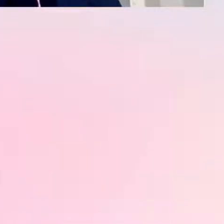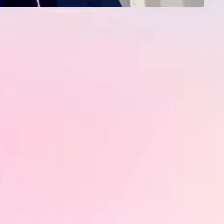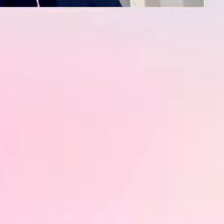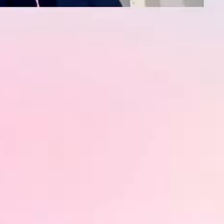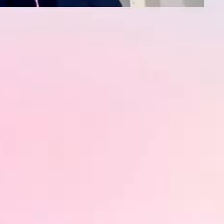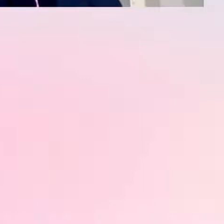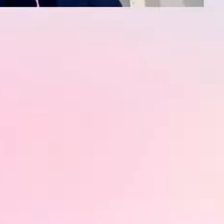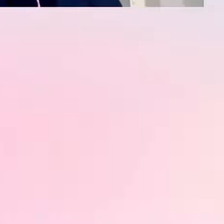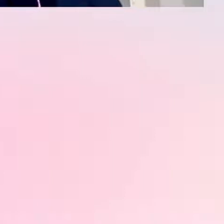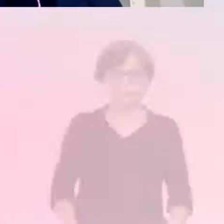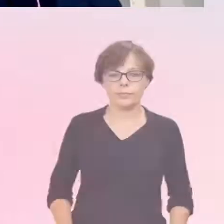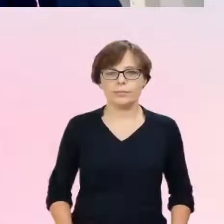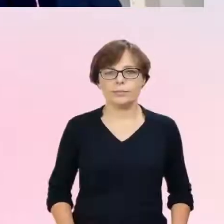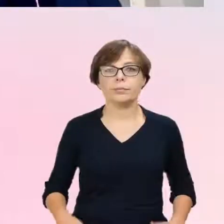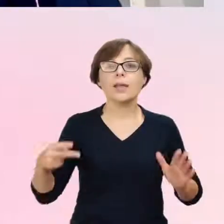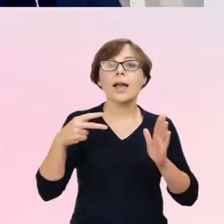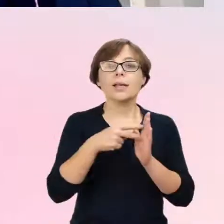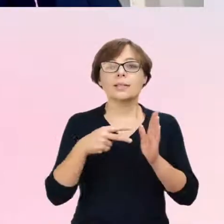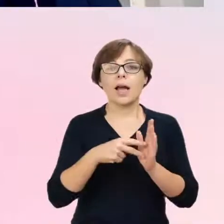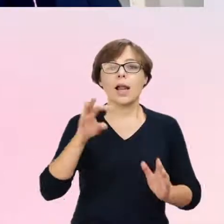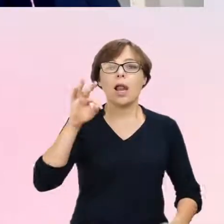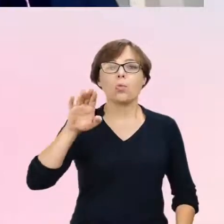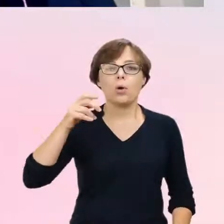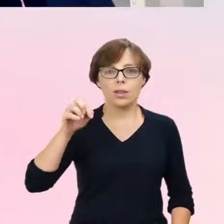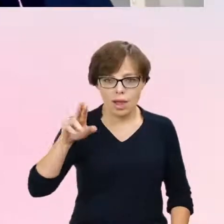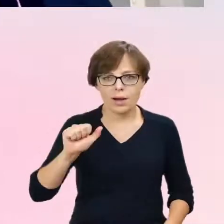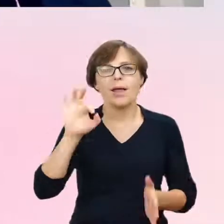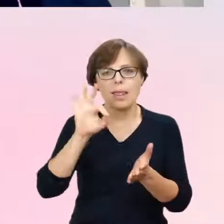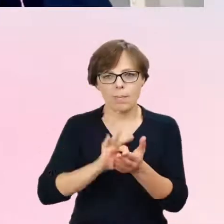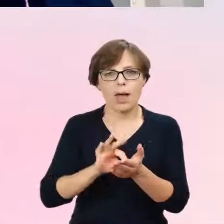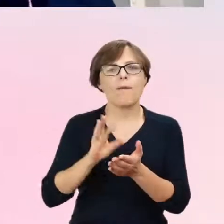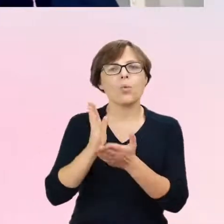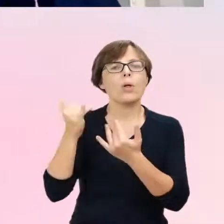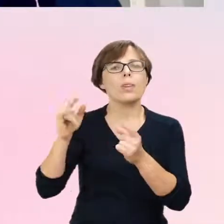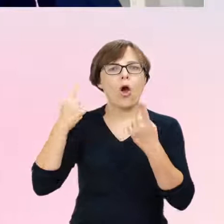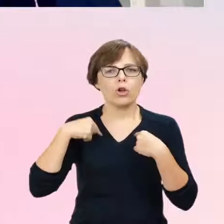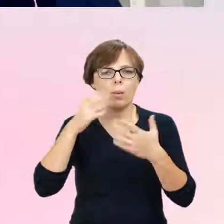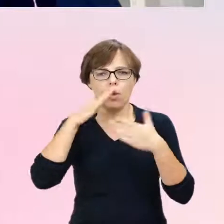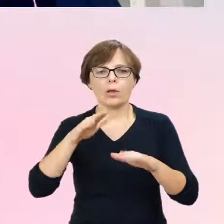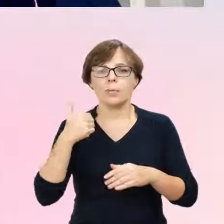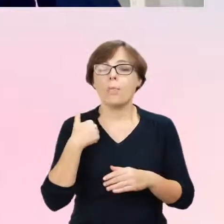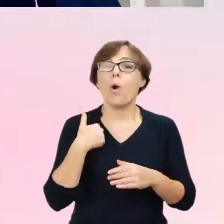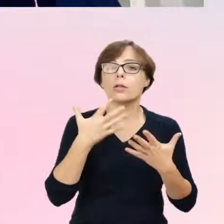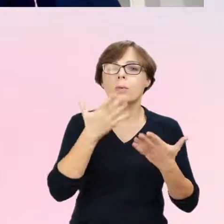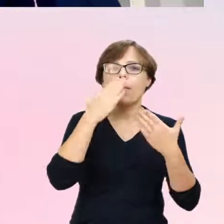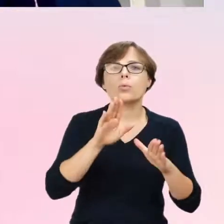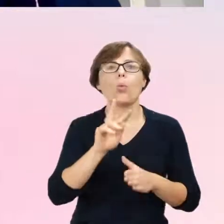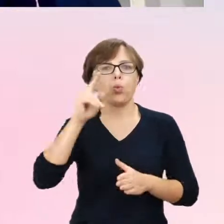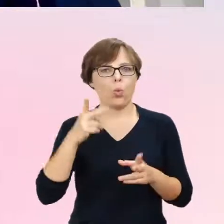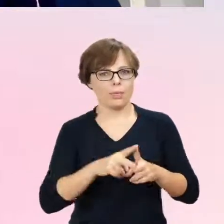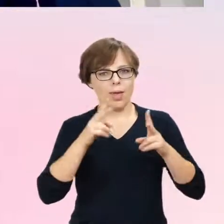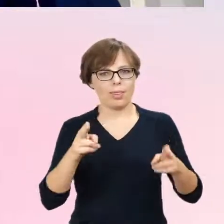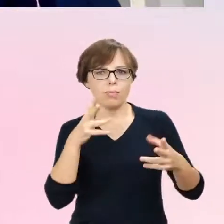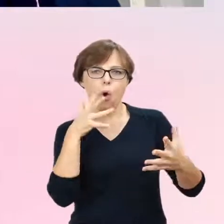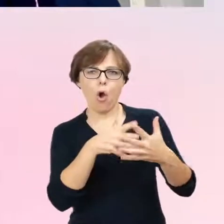pokazywana. Ja chcę pokazać ten drugi etap oceny dojrzałości na